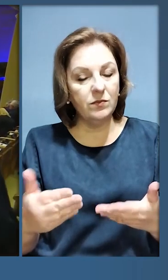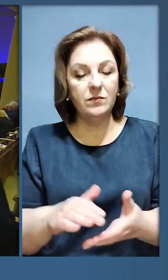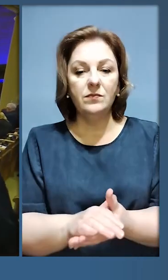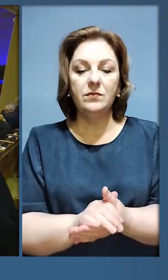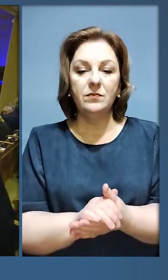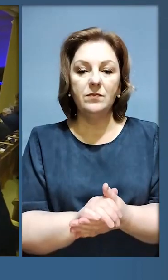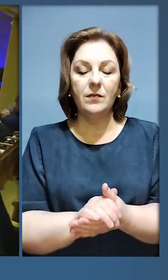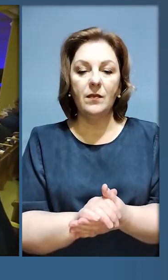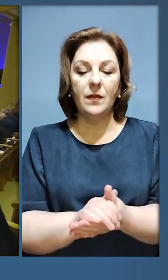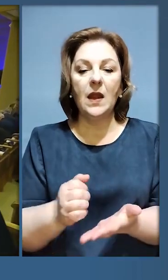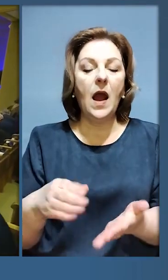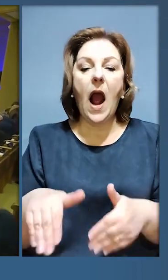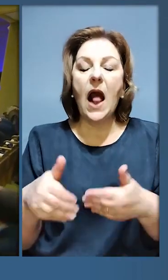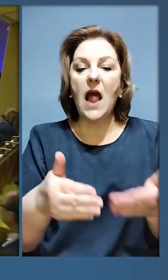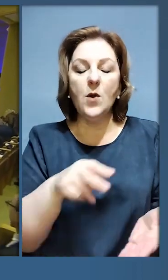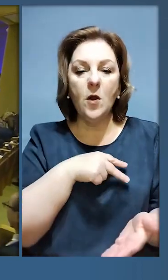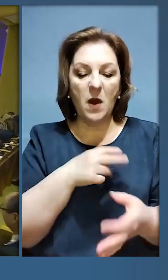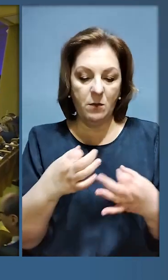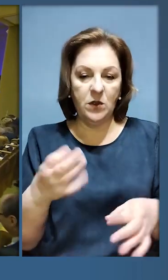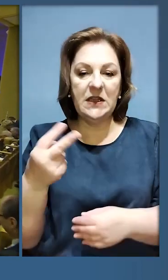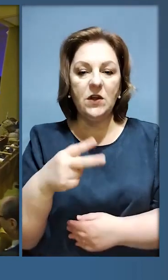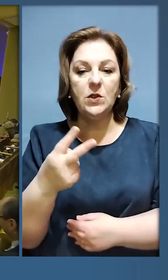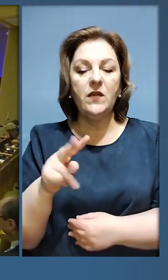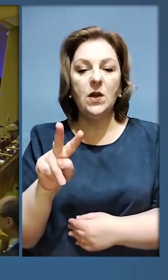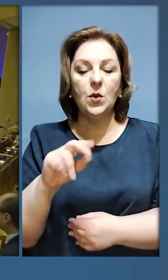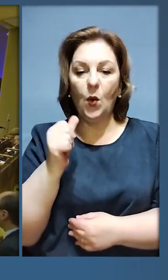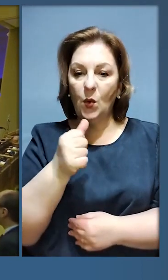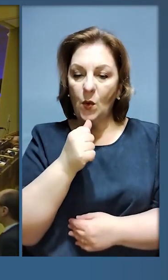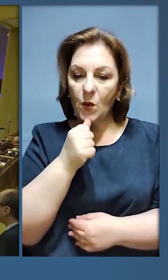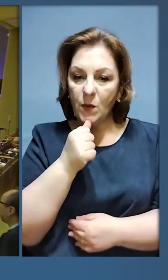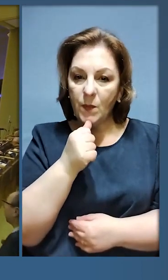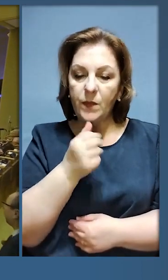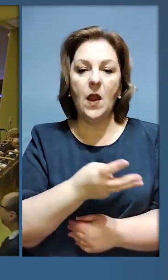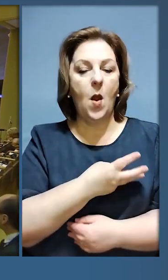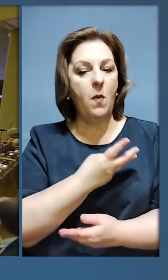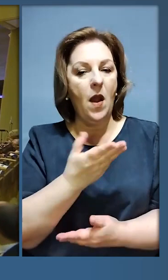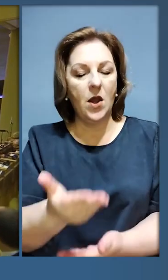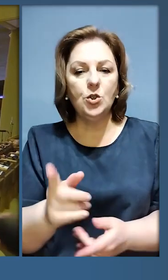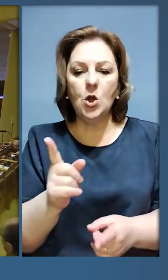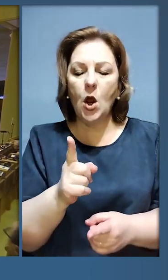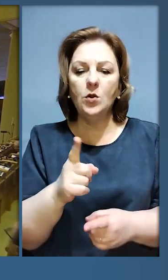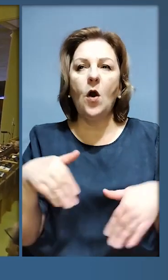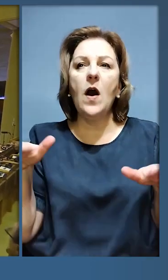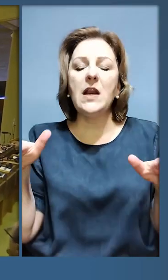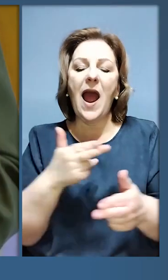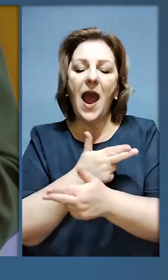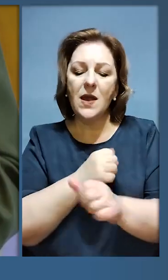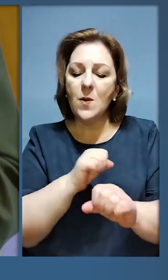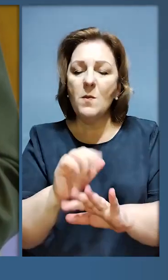Вітаємо лауреата премії «Свободи 2022 року» і